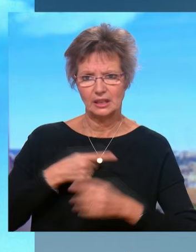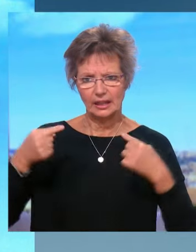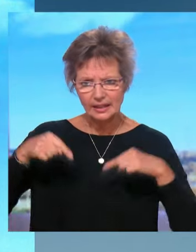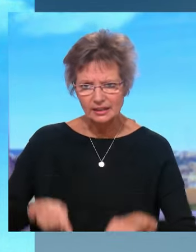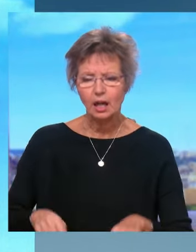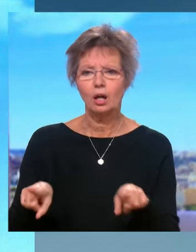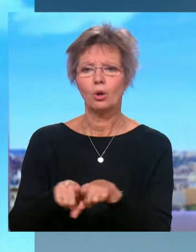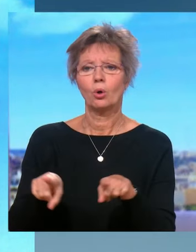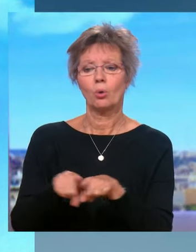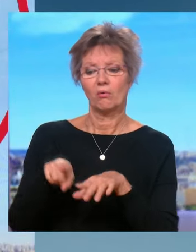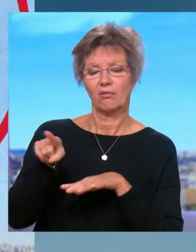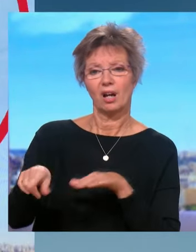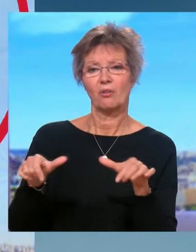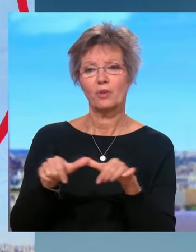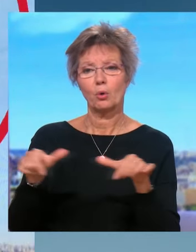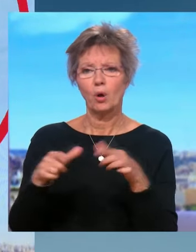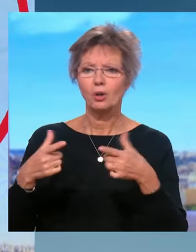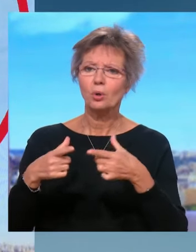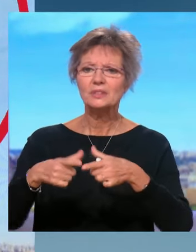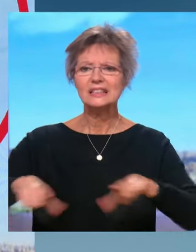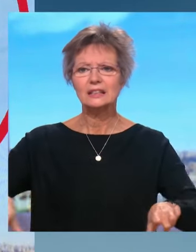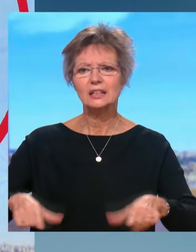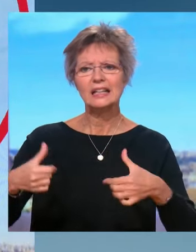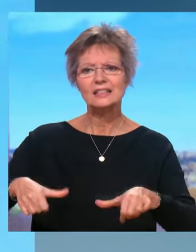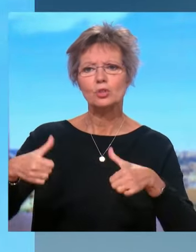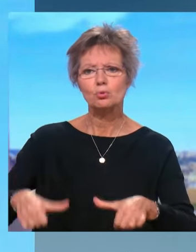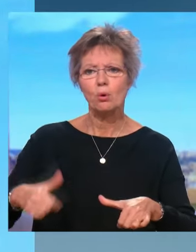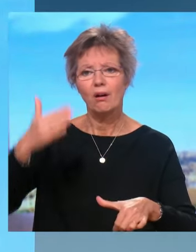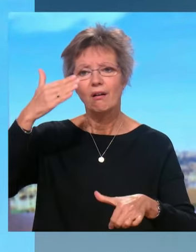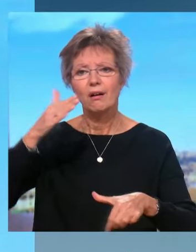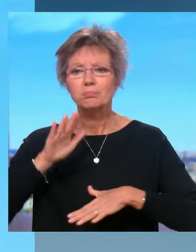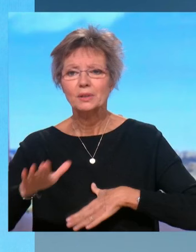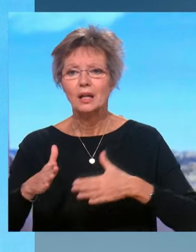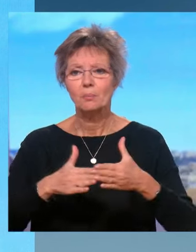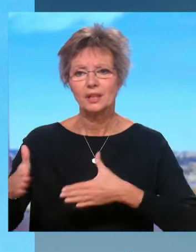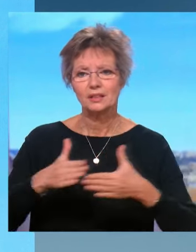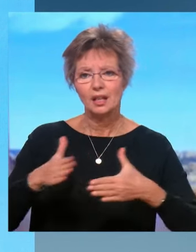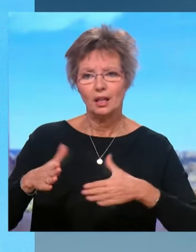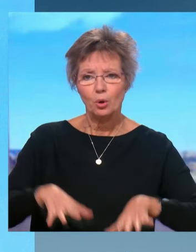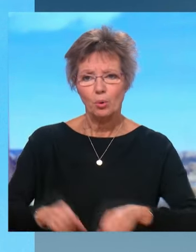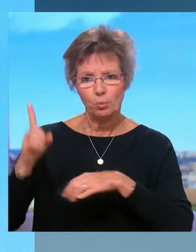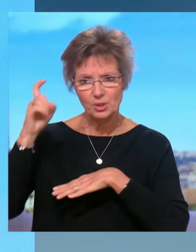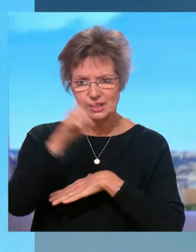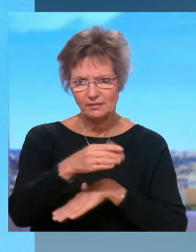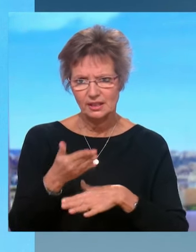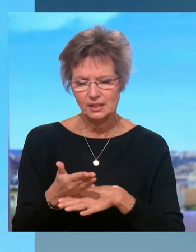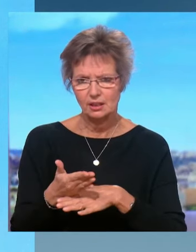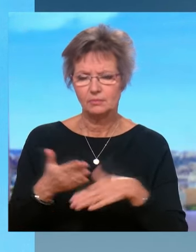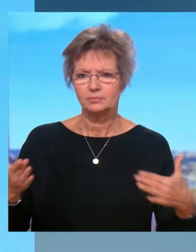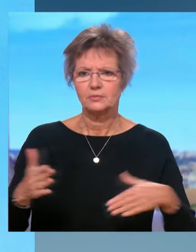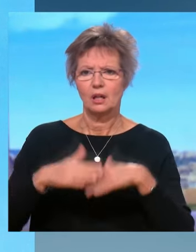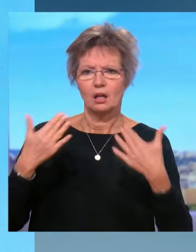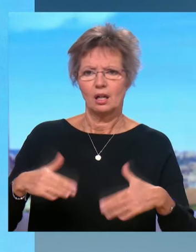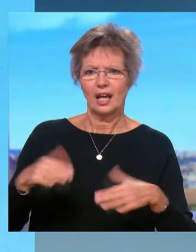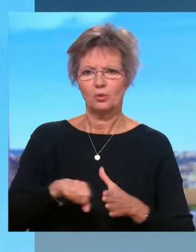recréé ce titre de séjour pour les métiers en tension d'une façon différente de ce qui avait été fait par le Sénat. Autant de chiffons rouges,